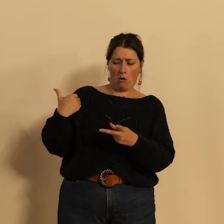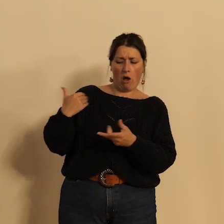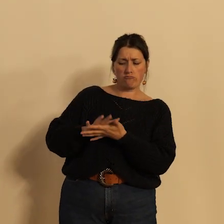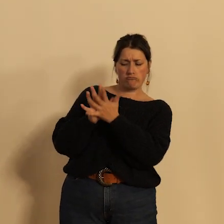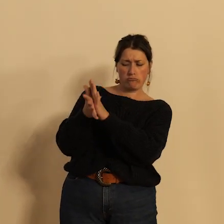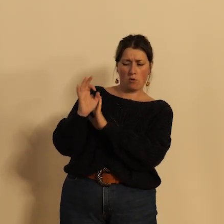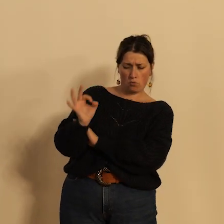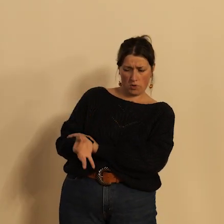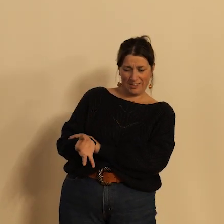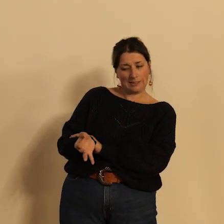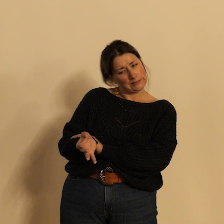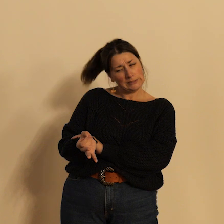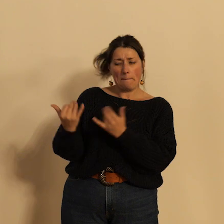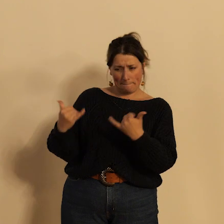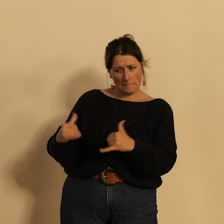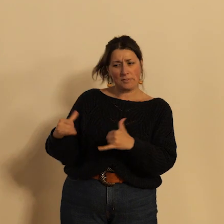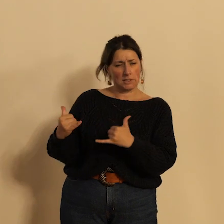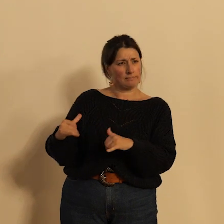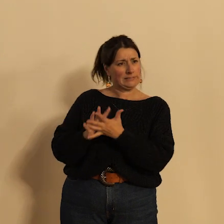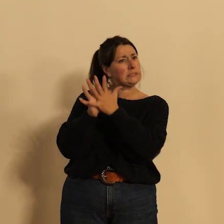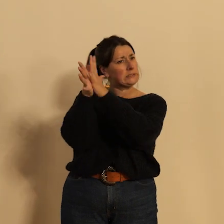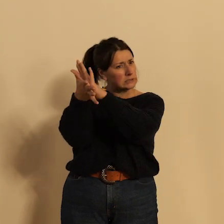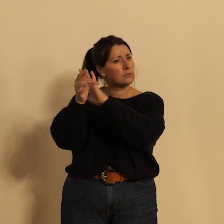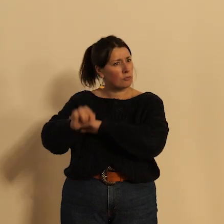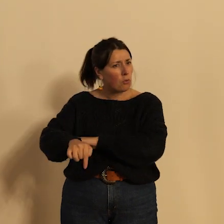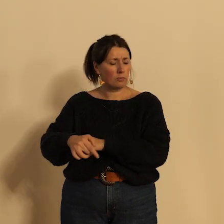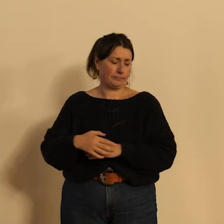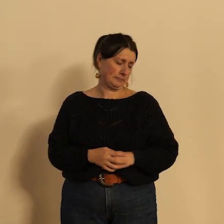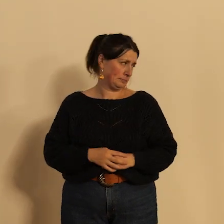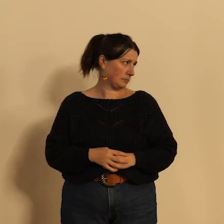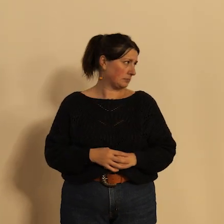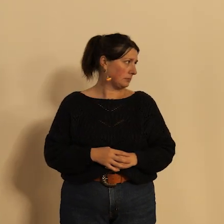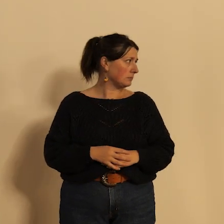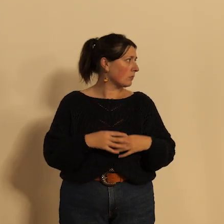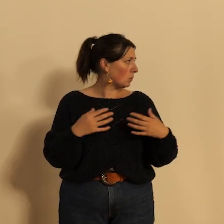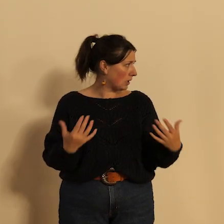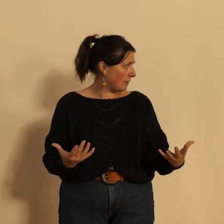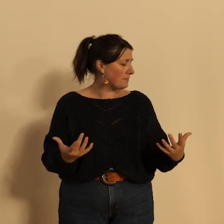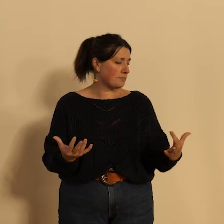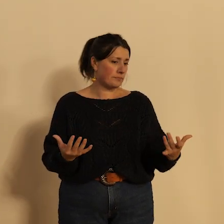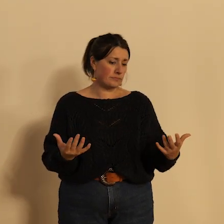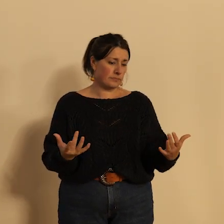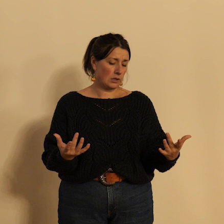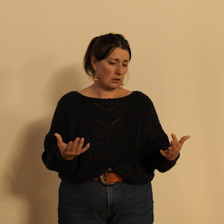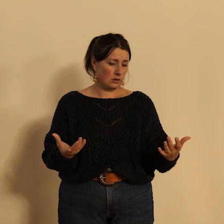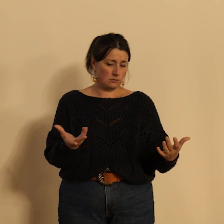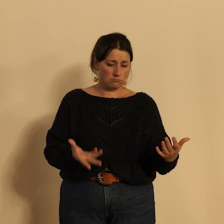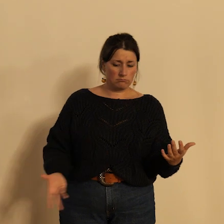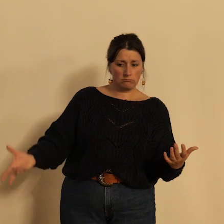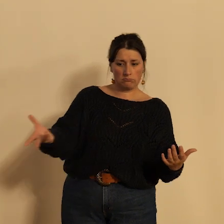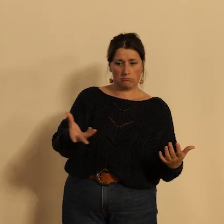en signale qu'il faut les poursuivre car étant insuffisants alors pour cela pour organiser une meilleure